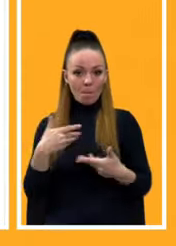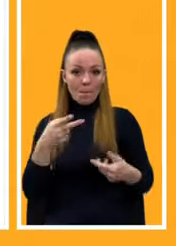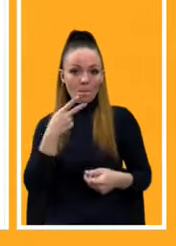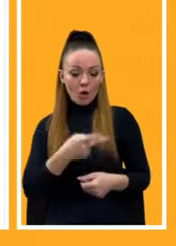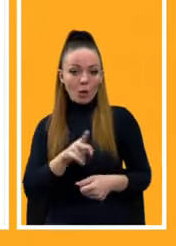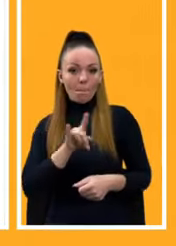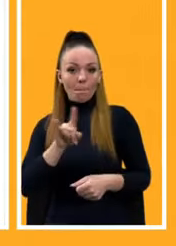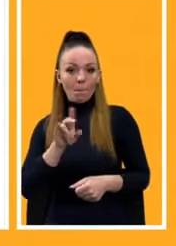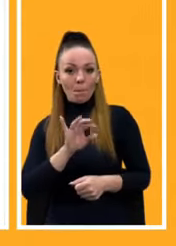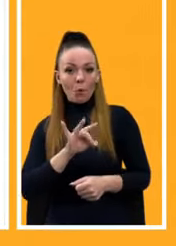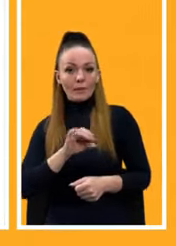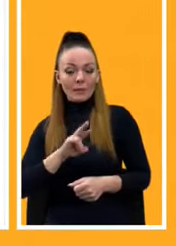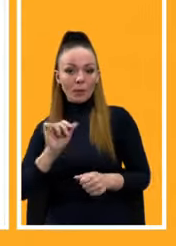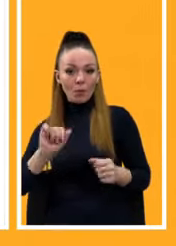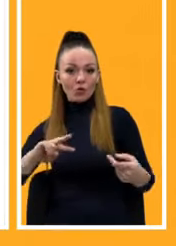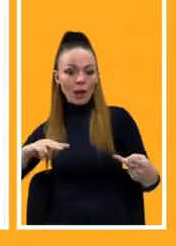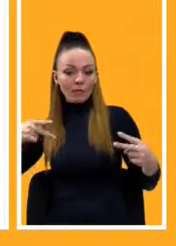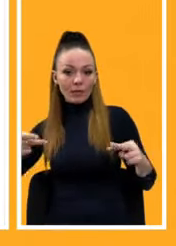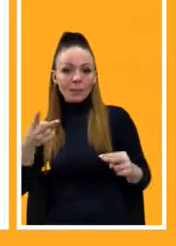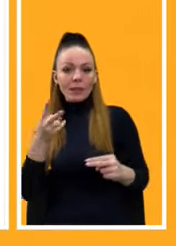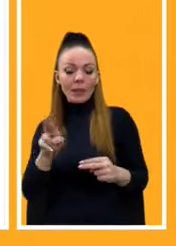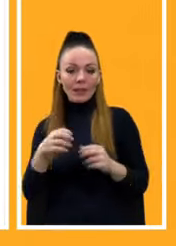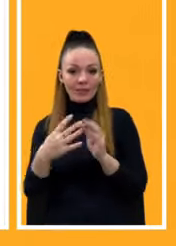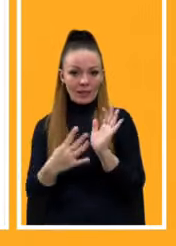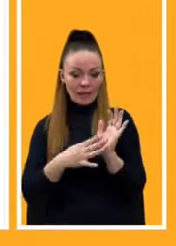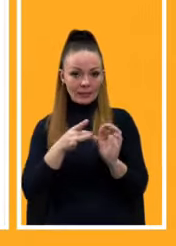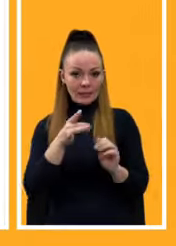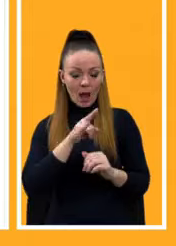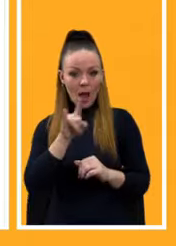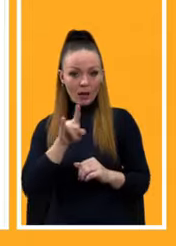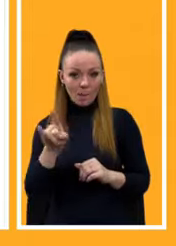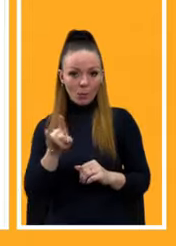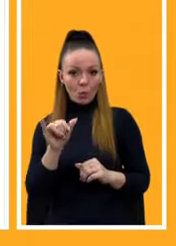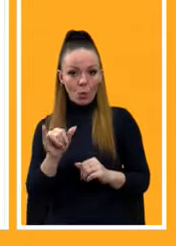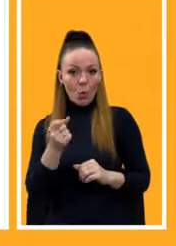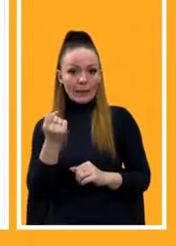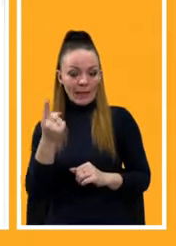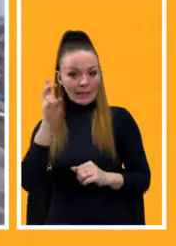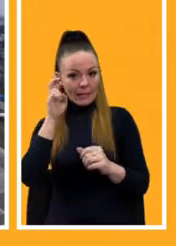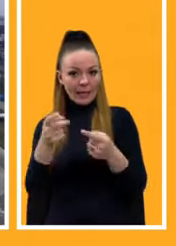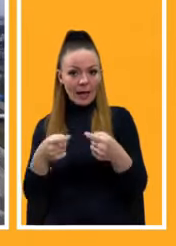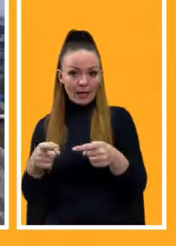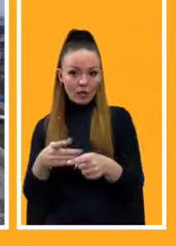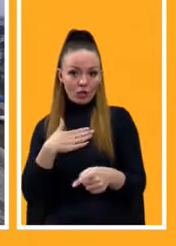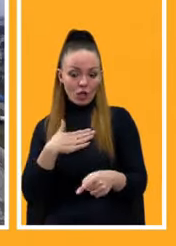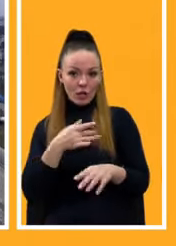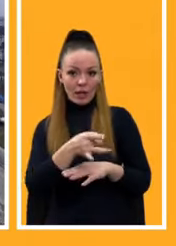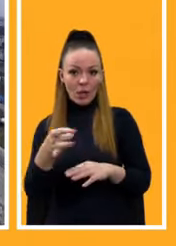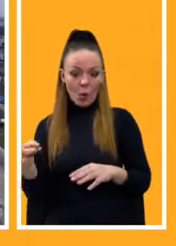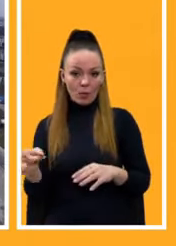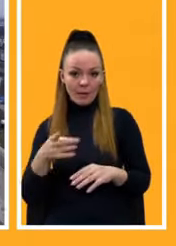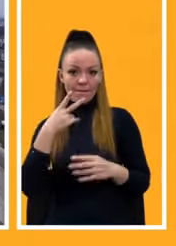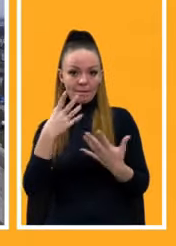альтернативою для 19 аеропортів у 11 країнах нашого регіону. Це от видно на цій карті,